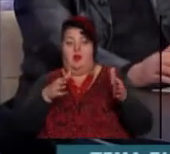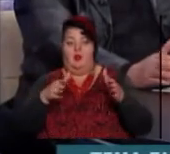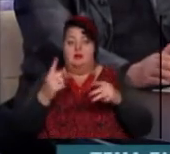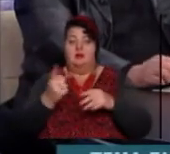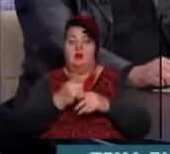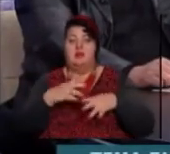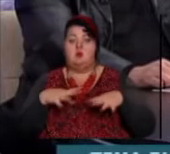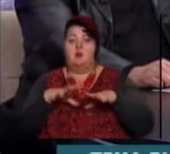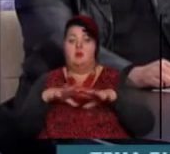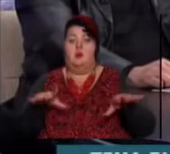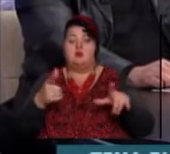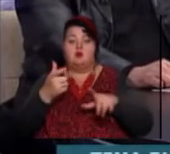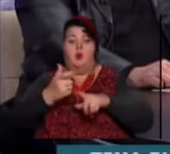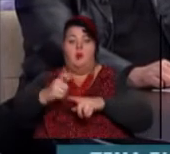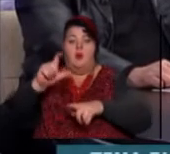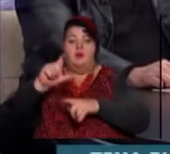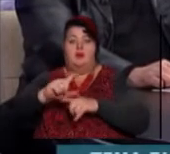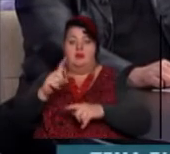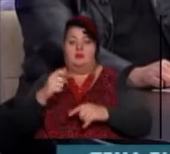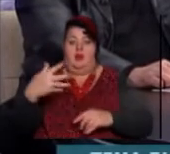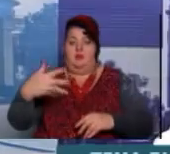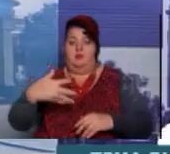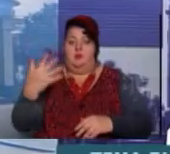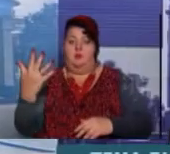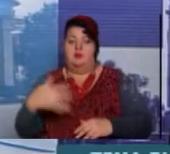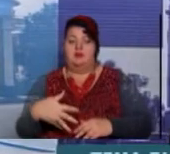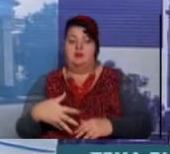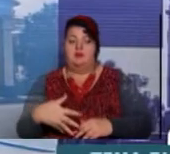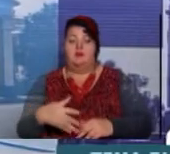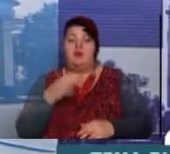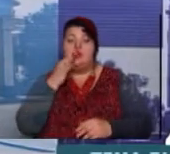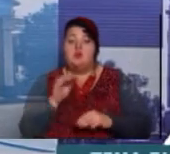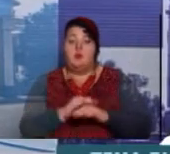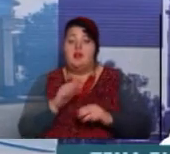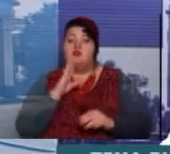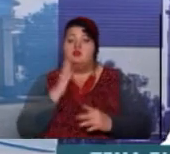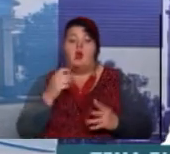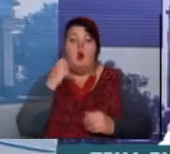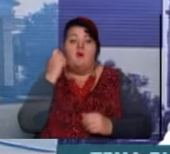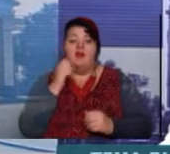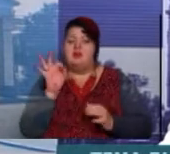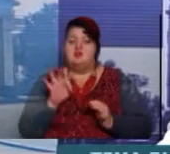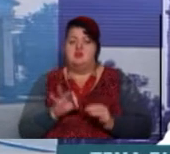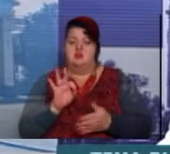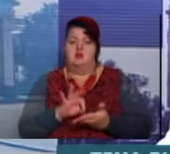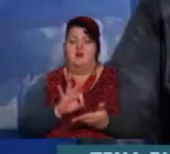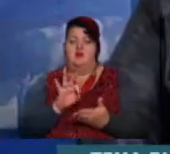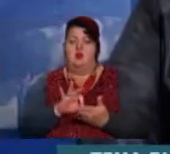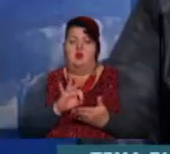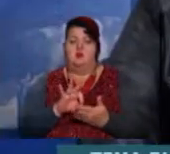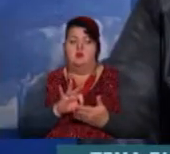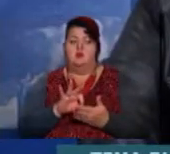разу не було, щоб револював за 550. Скажіть, будь ласка, жінки якого вік найчастіше хворіють на рак